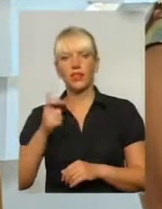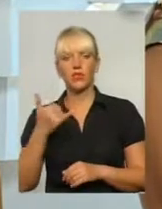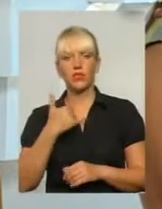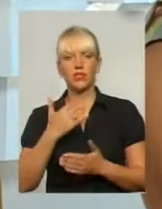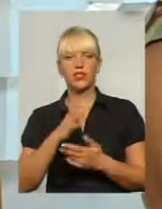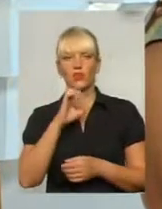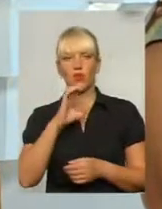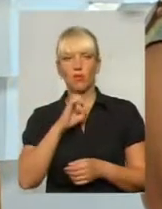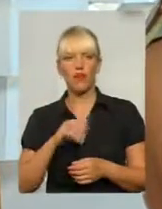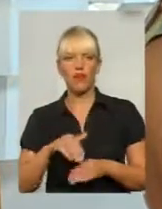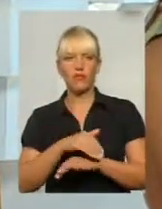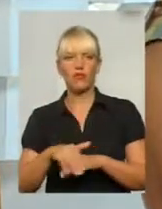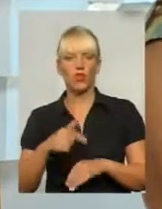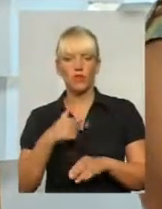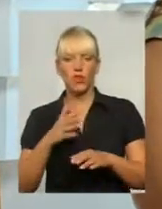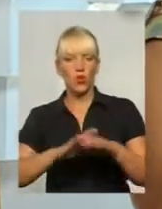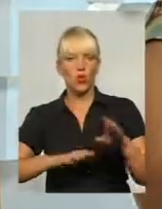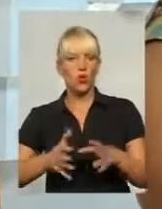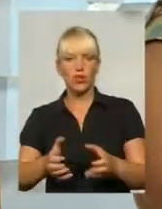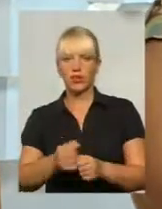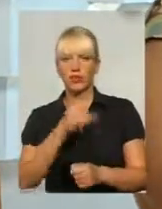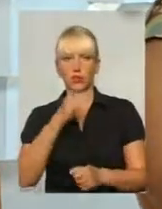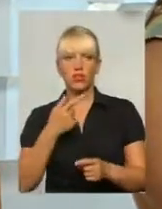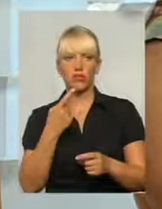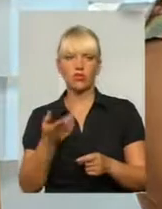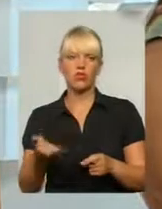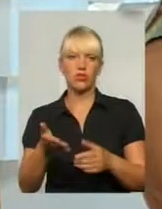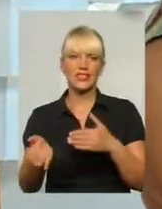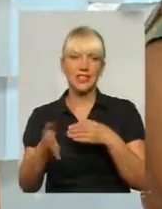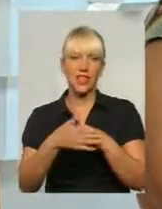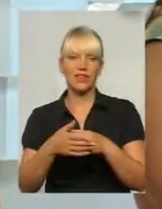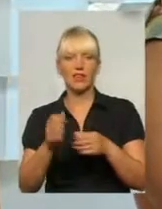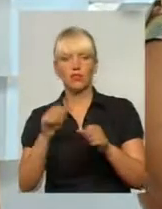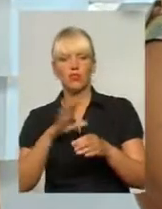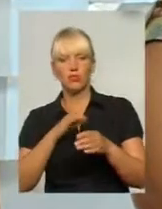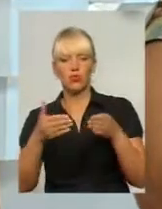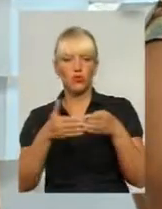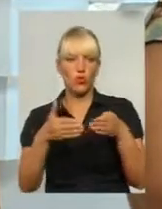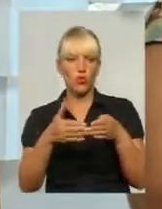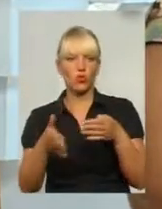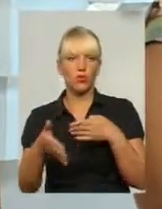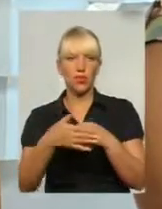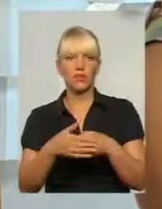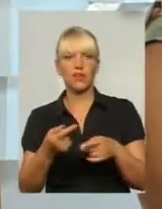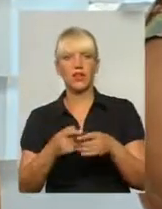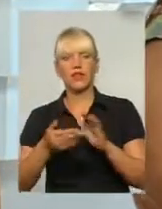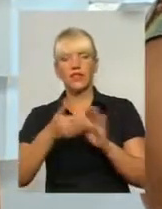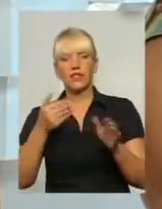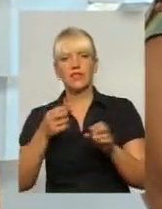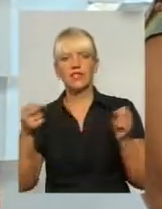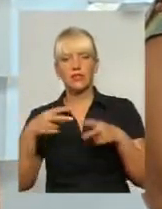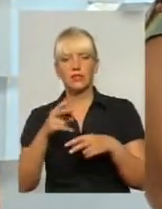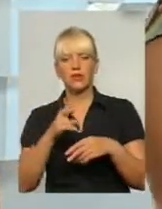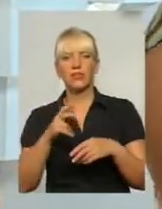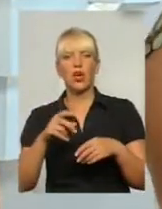є собака в двері. Вона не йде до руки. Як що робити? Я кажу, ну закривайте. Десь під'їздник. Може десь в уголочку. Прикрити. Визиваємо спець комунтранс, що він